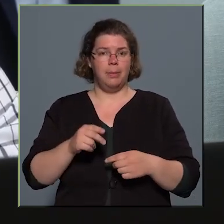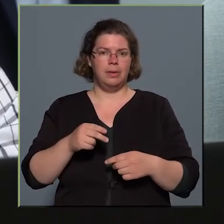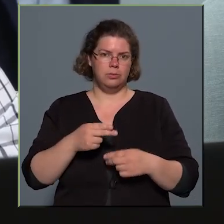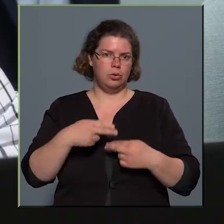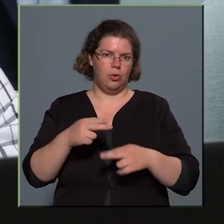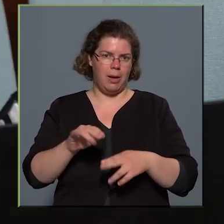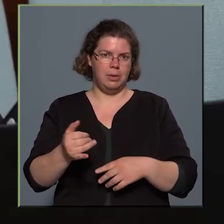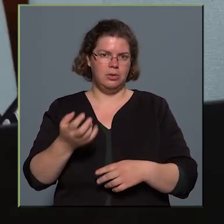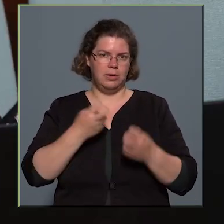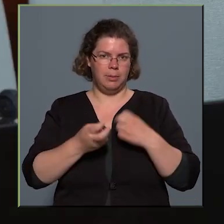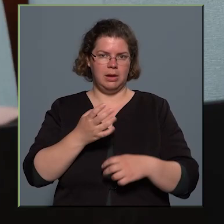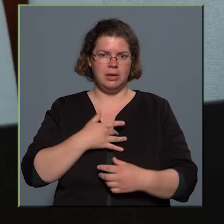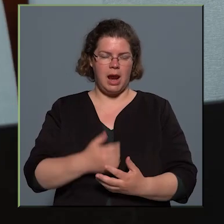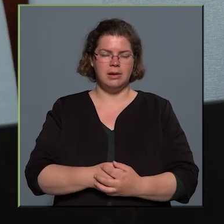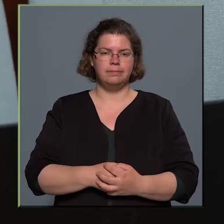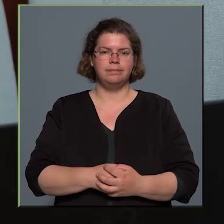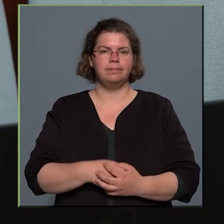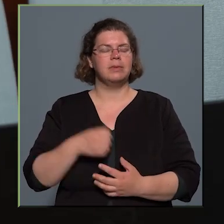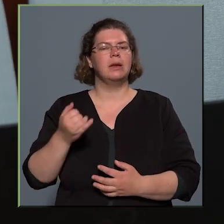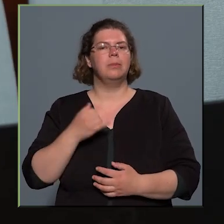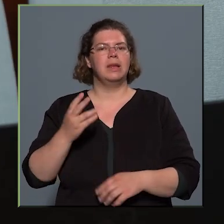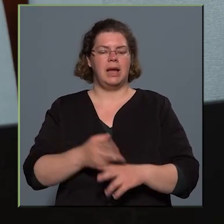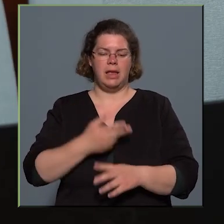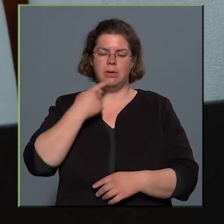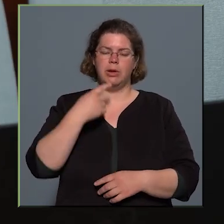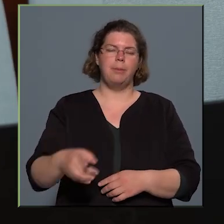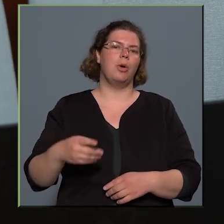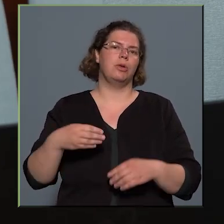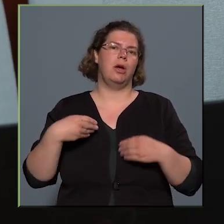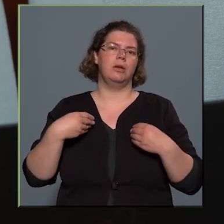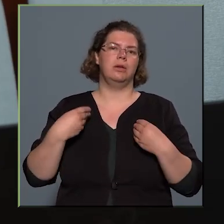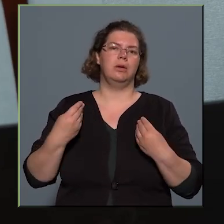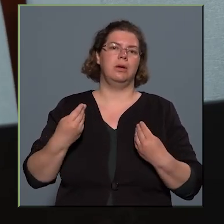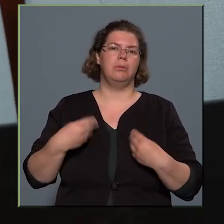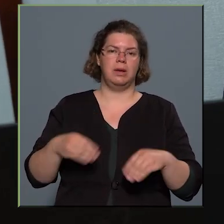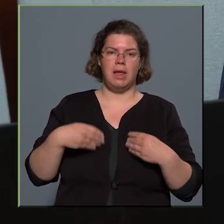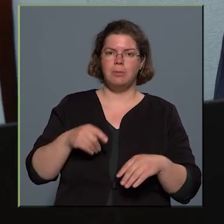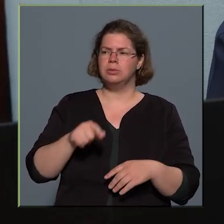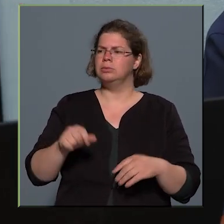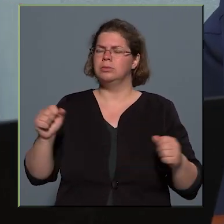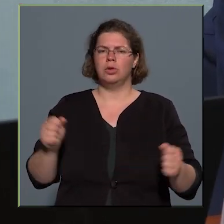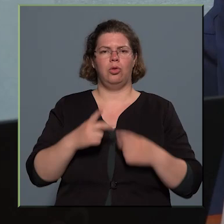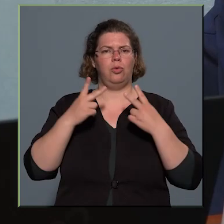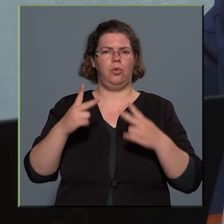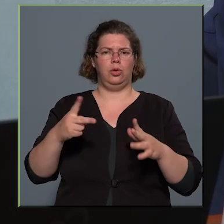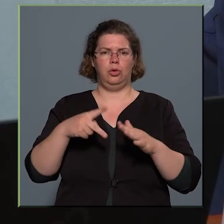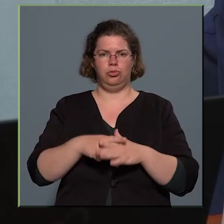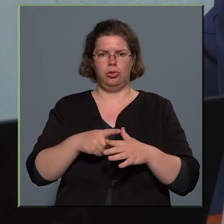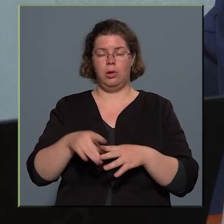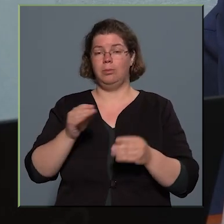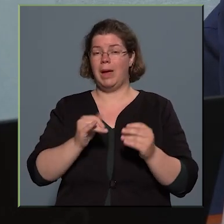is számíthat ránk. Mindig el szoktam mondani a beszámolók között, hogy ez egy nagyon fontos dolog, hiszen